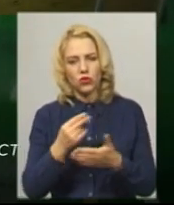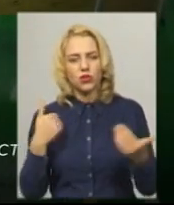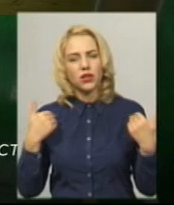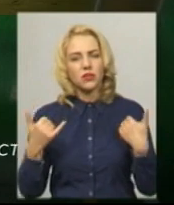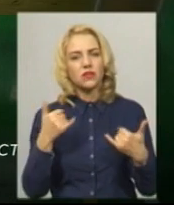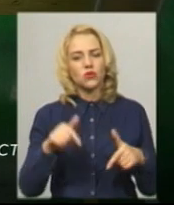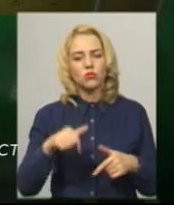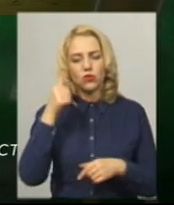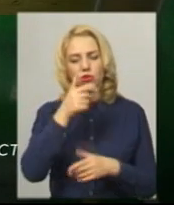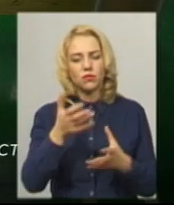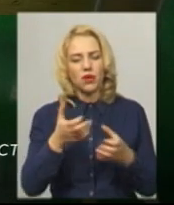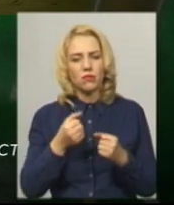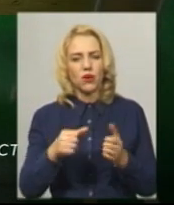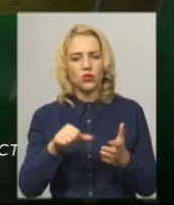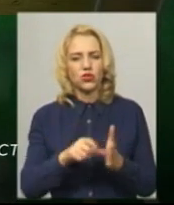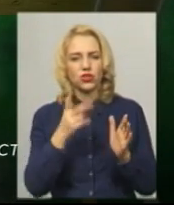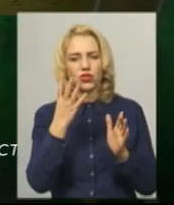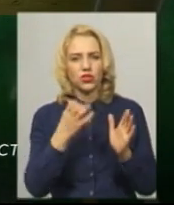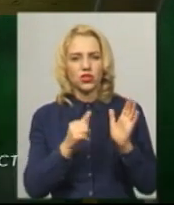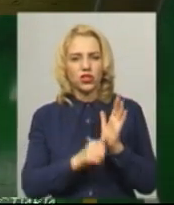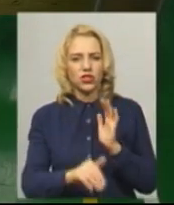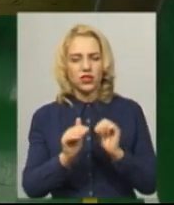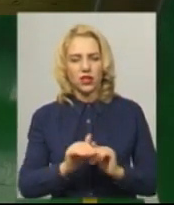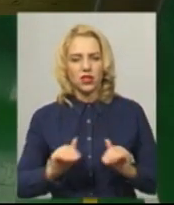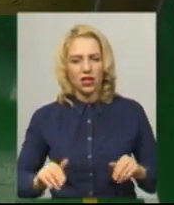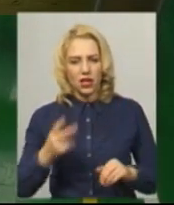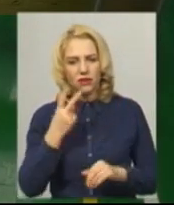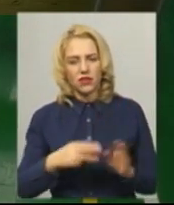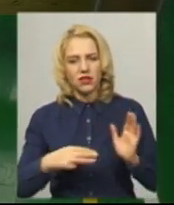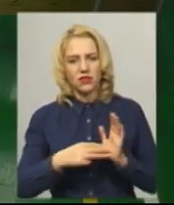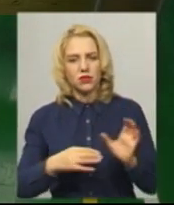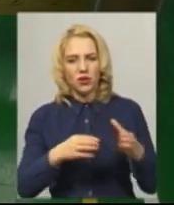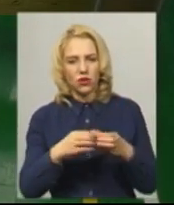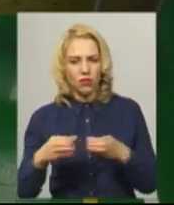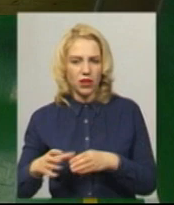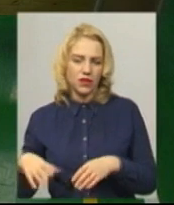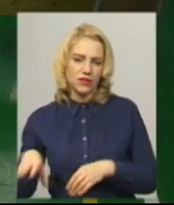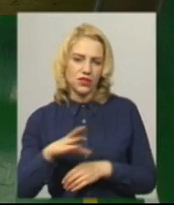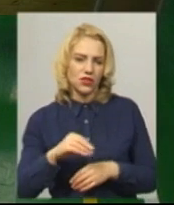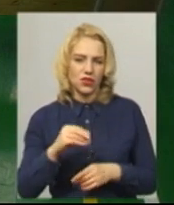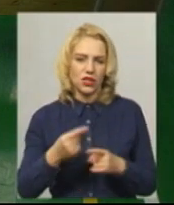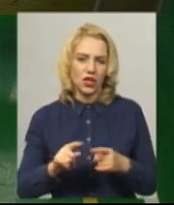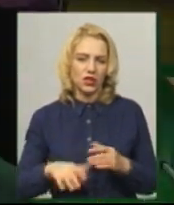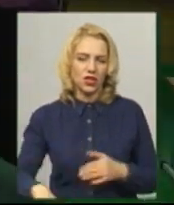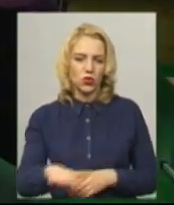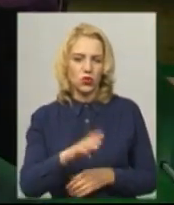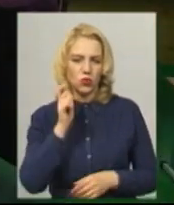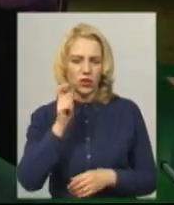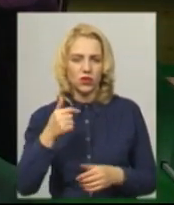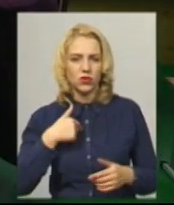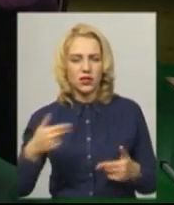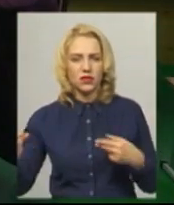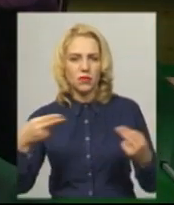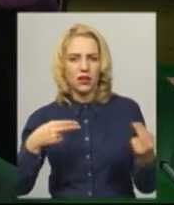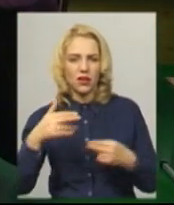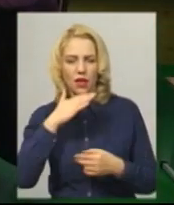році приймає участь 460 дітей з 28 команд зі всієї території України. До нас приїхали